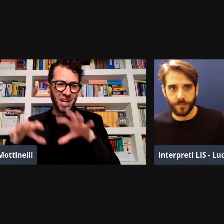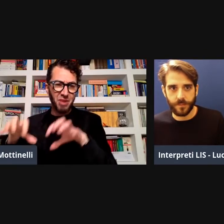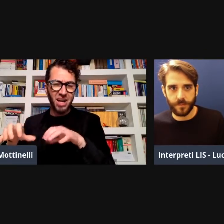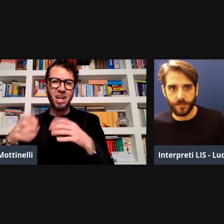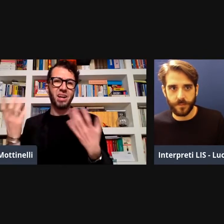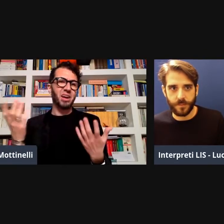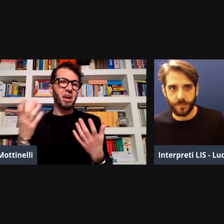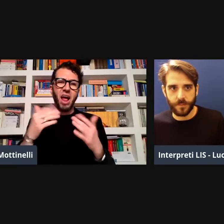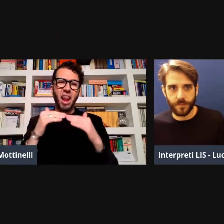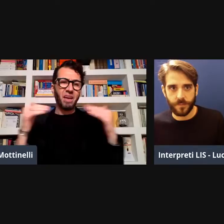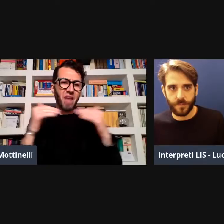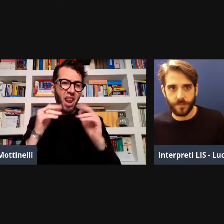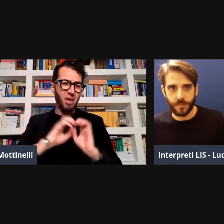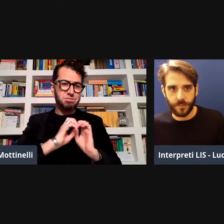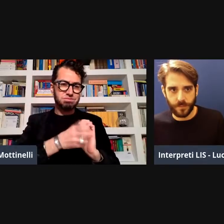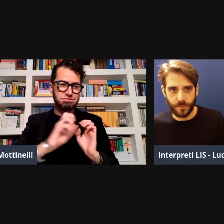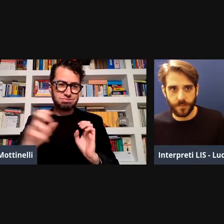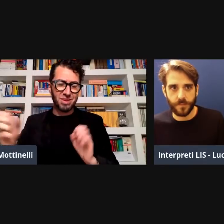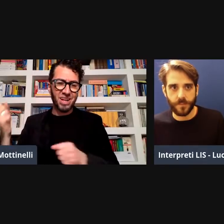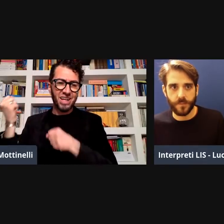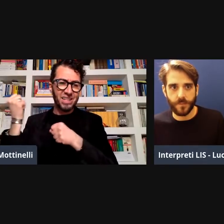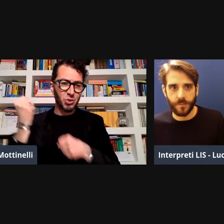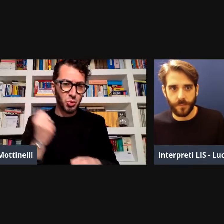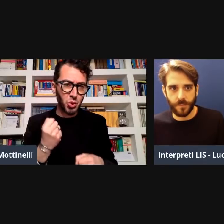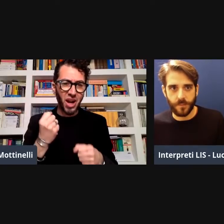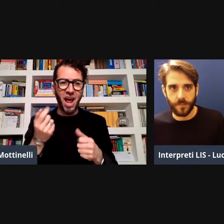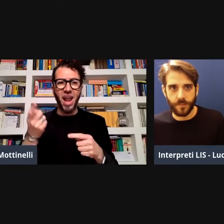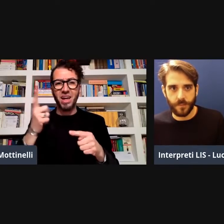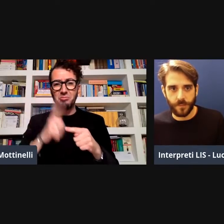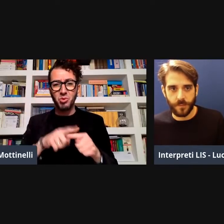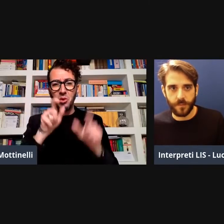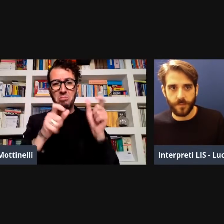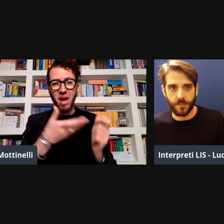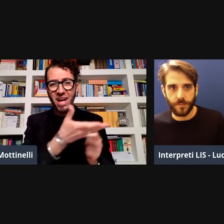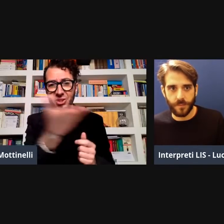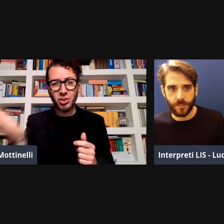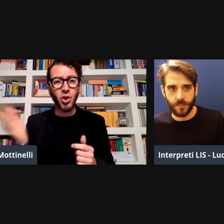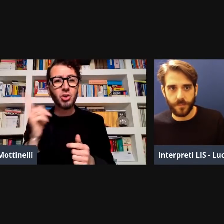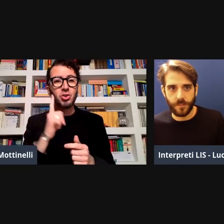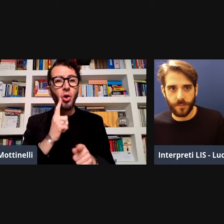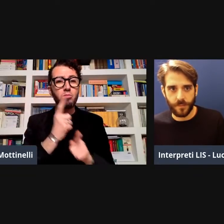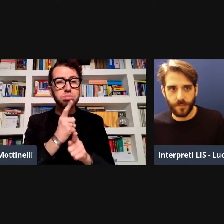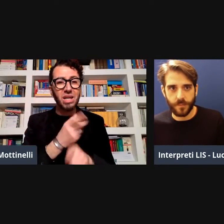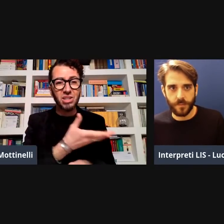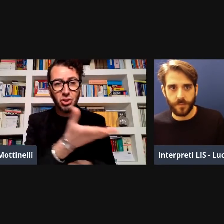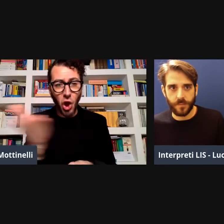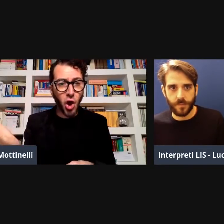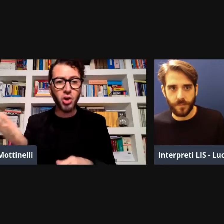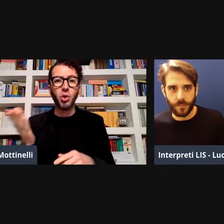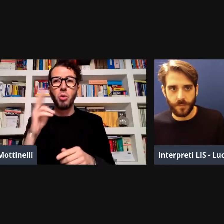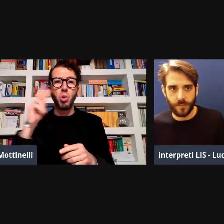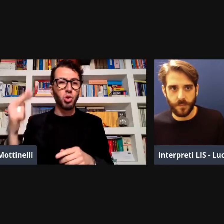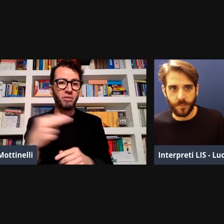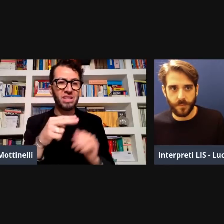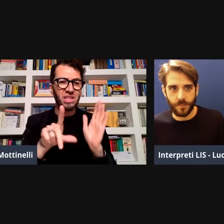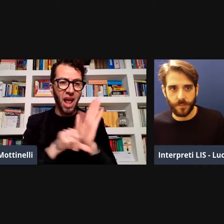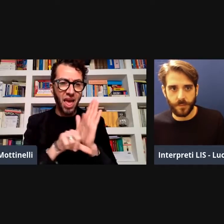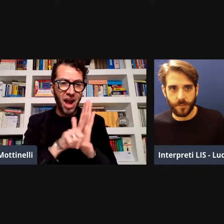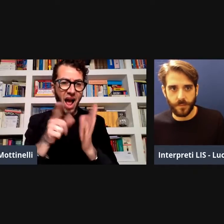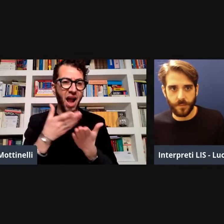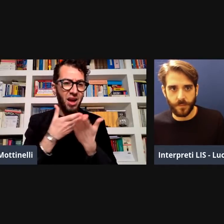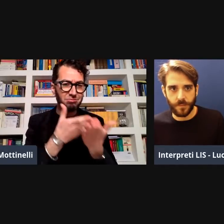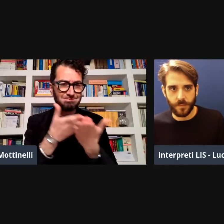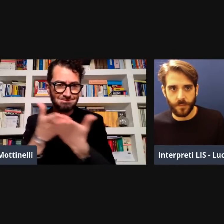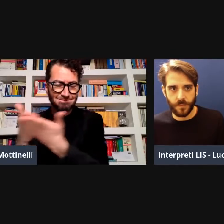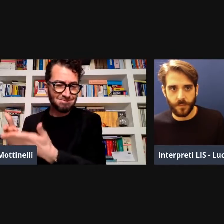che è una donna con tantissimi impegni di vario genere, impegni istituzionali, ma una